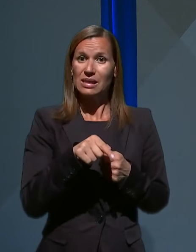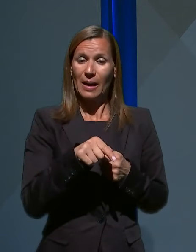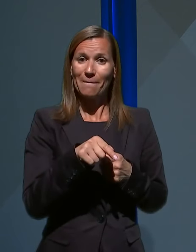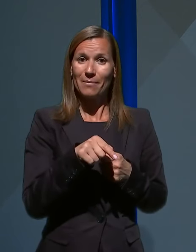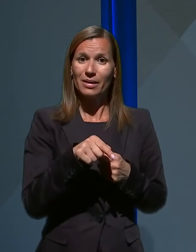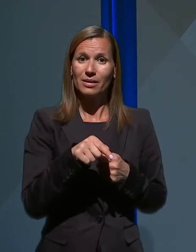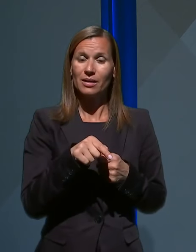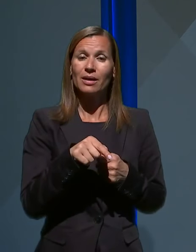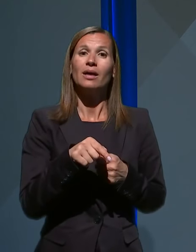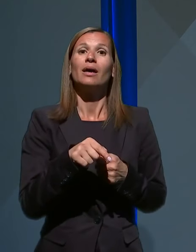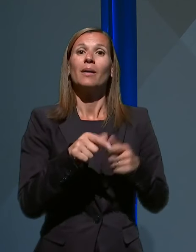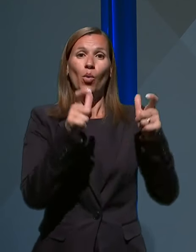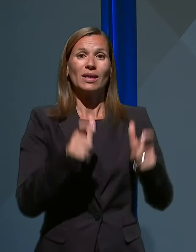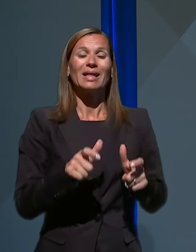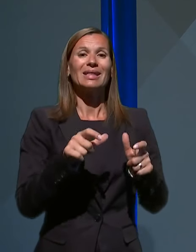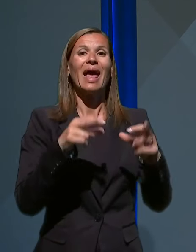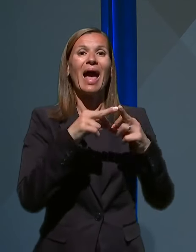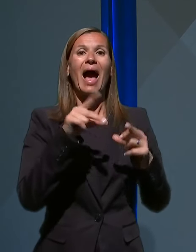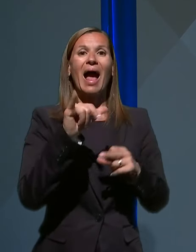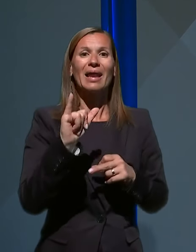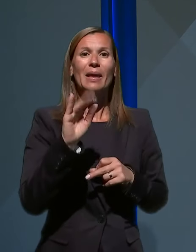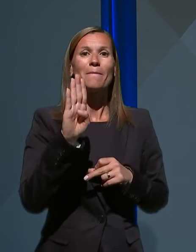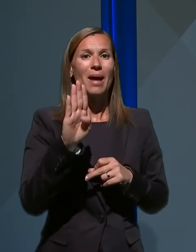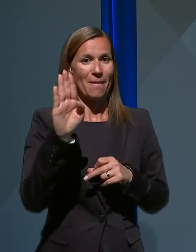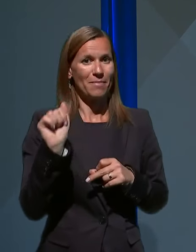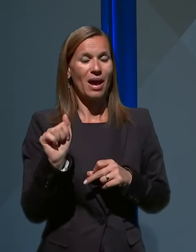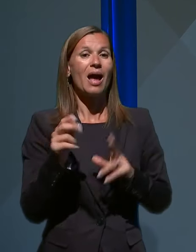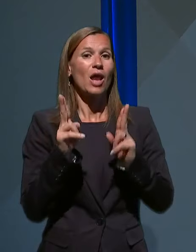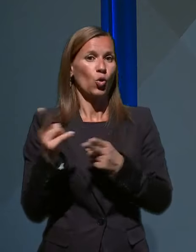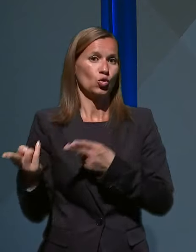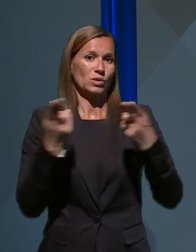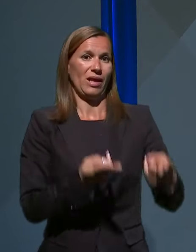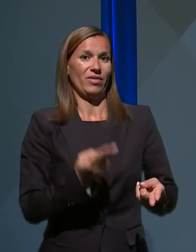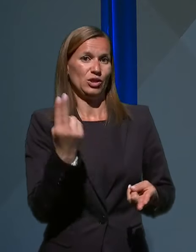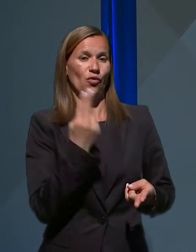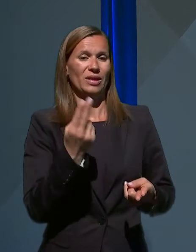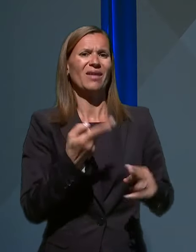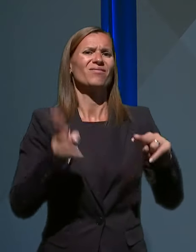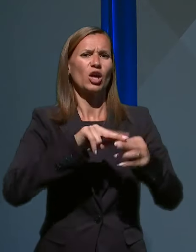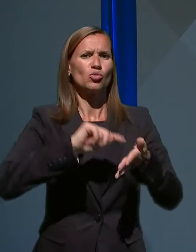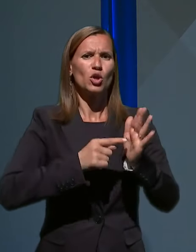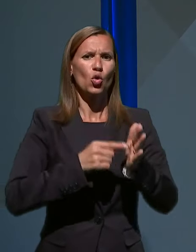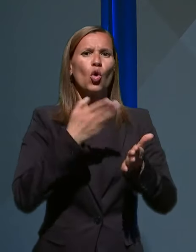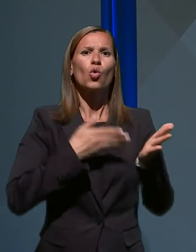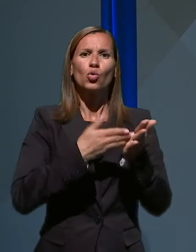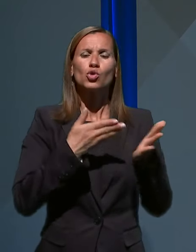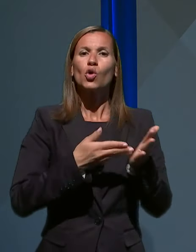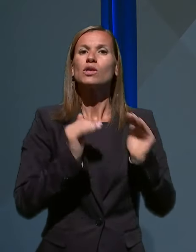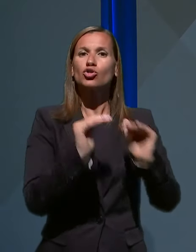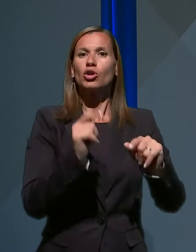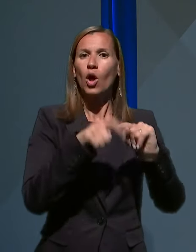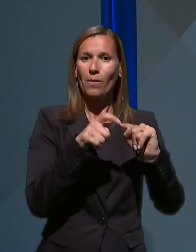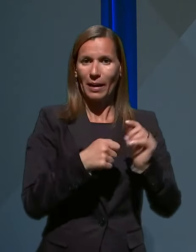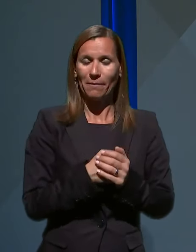podjetje Alibaba lahko dostabilo Sloveniji več milijonov kosov zaščitne opreme in me zanima in